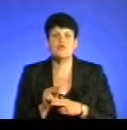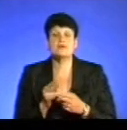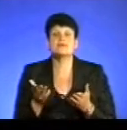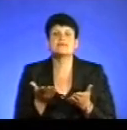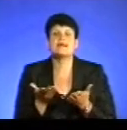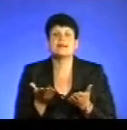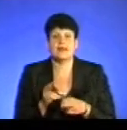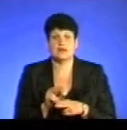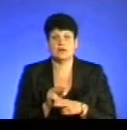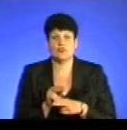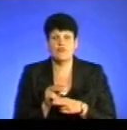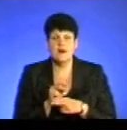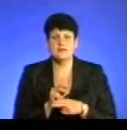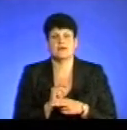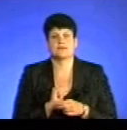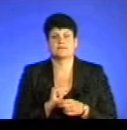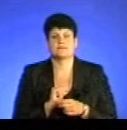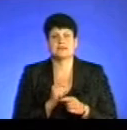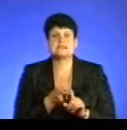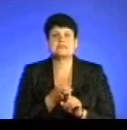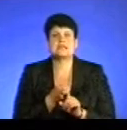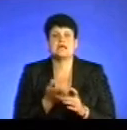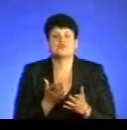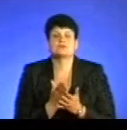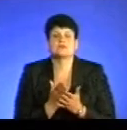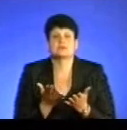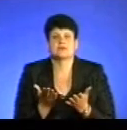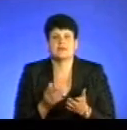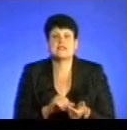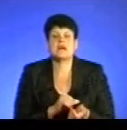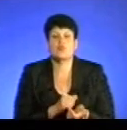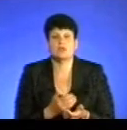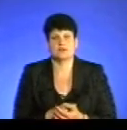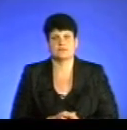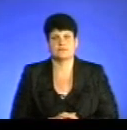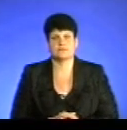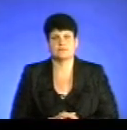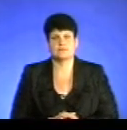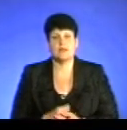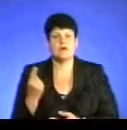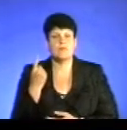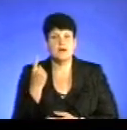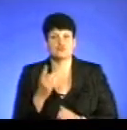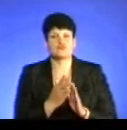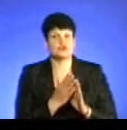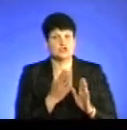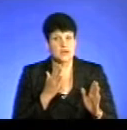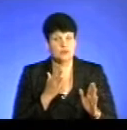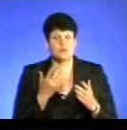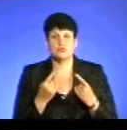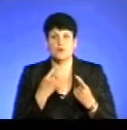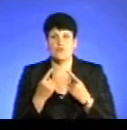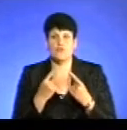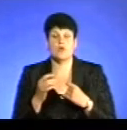лікування від залежності, від саме наркотиків? В першу чергу, якщо ми вже